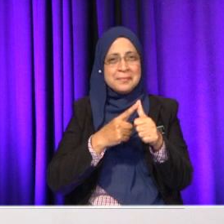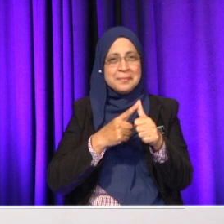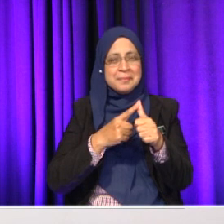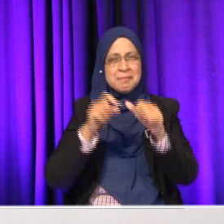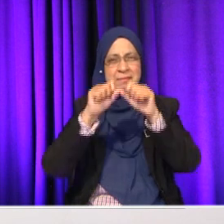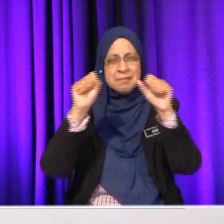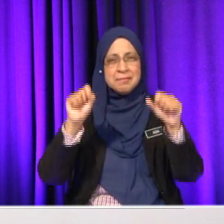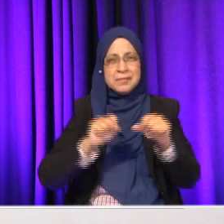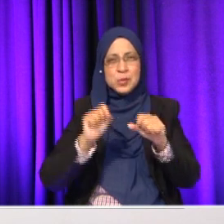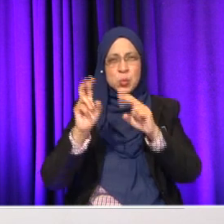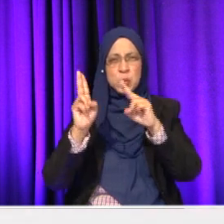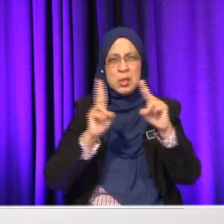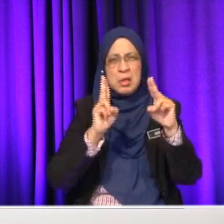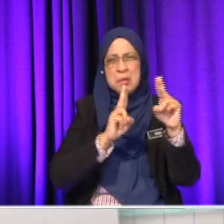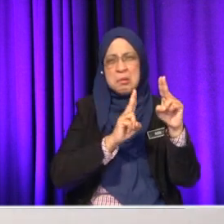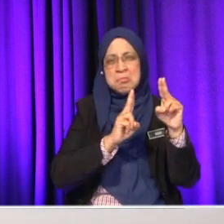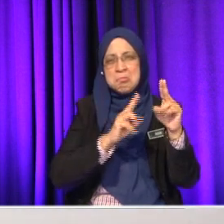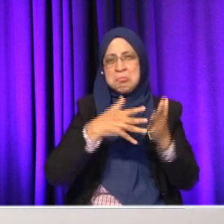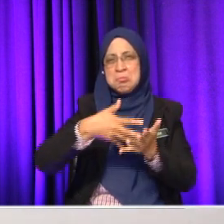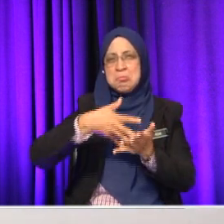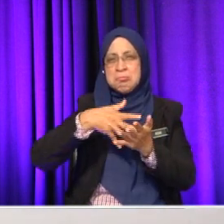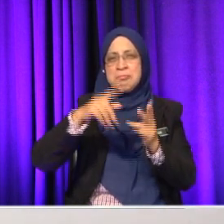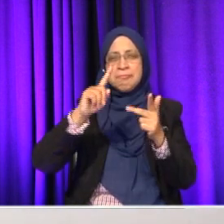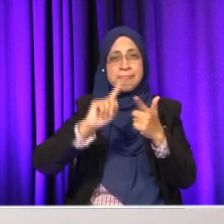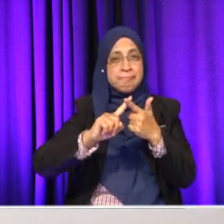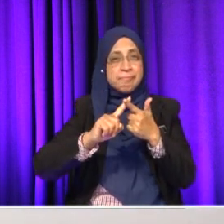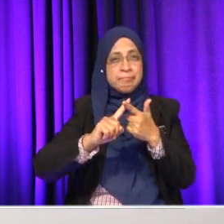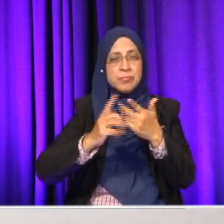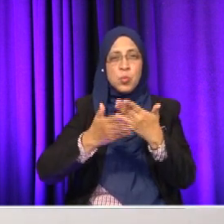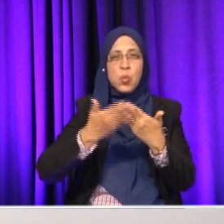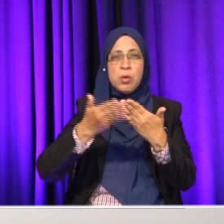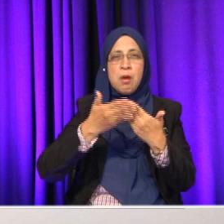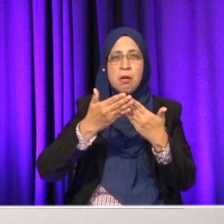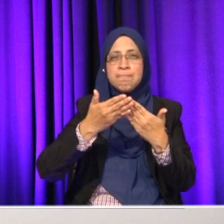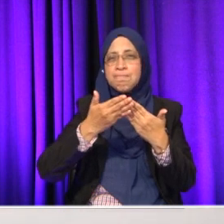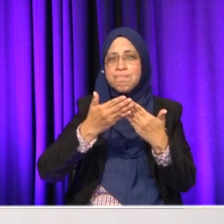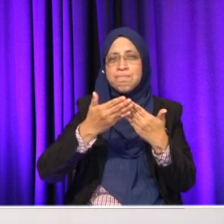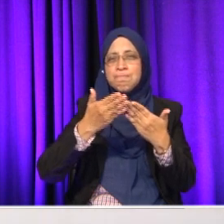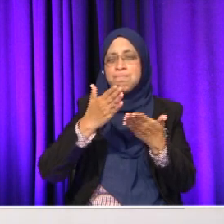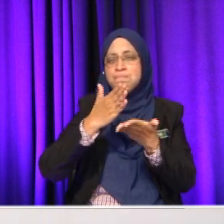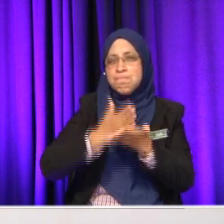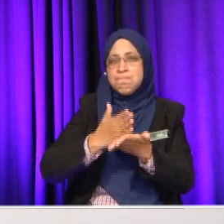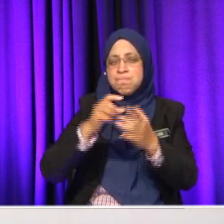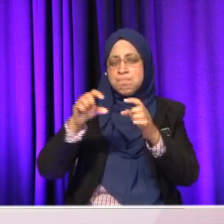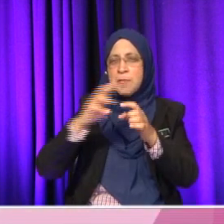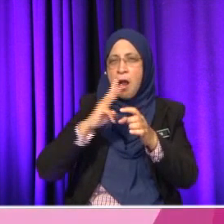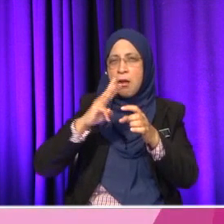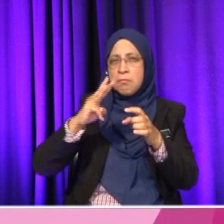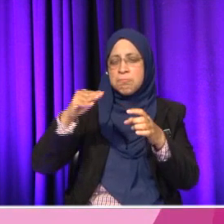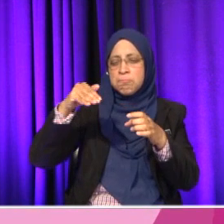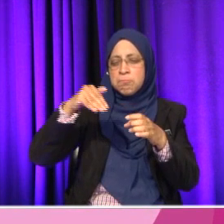Sistem pengundaraan dia kurang lancar. Dan yang kedua, dia mudah tersumbat. Betul tak? Sistem mudah-mudahan lancar,